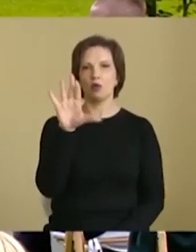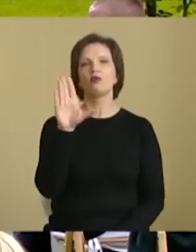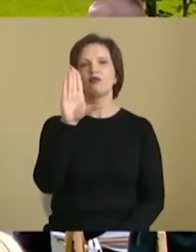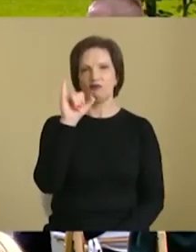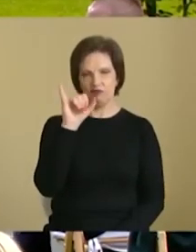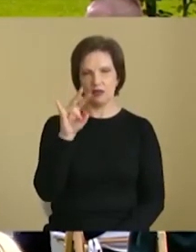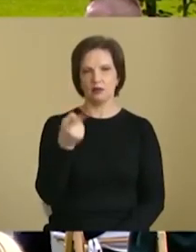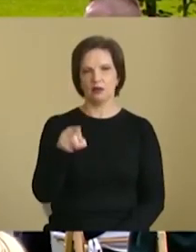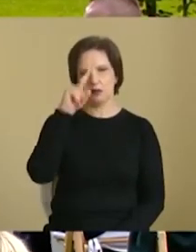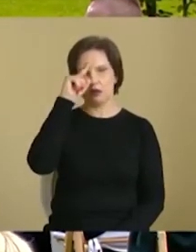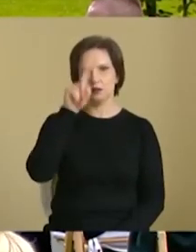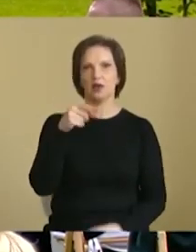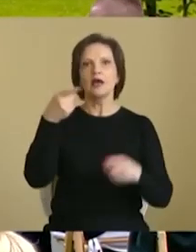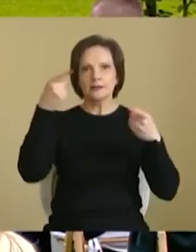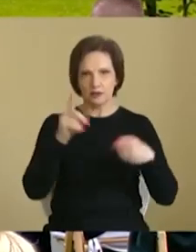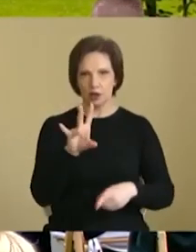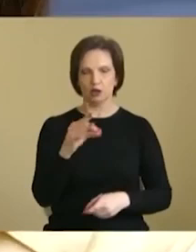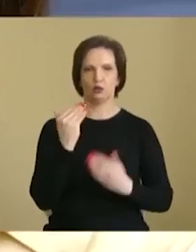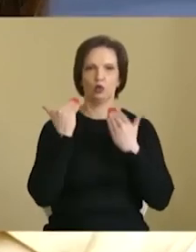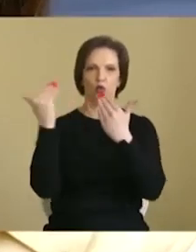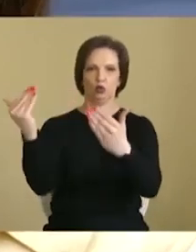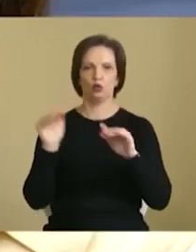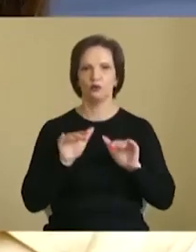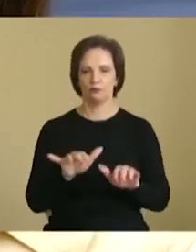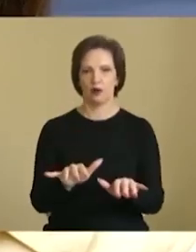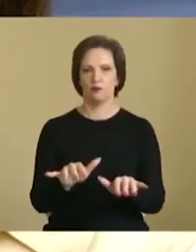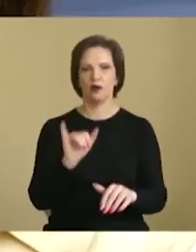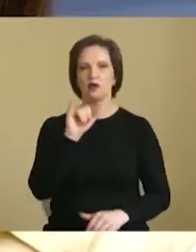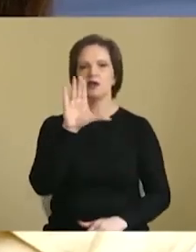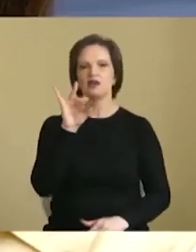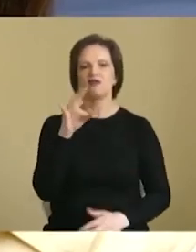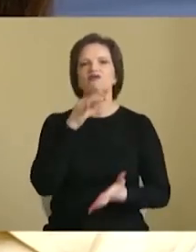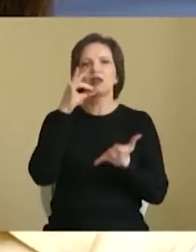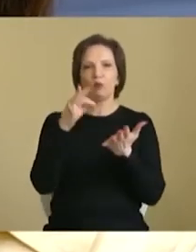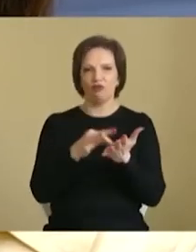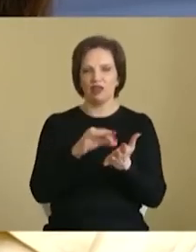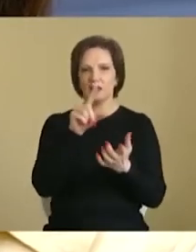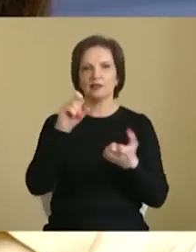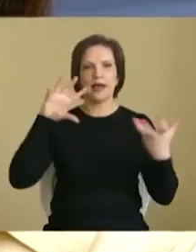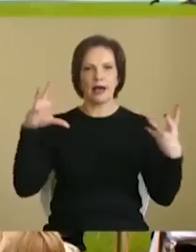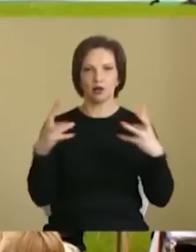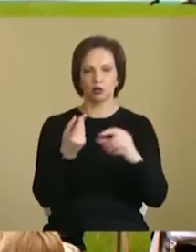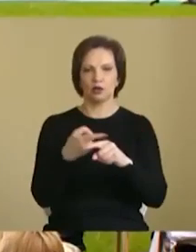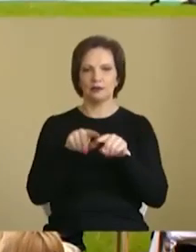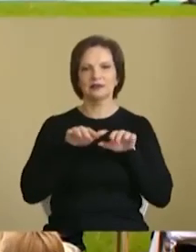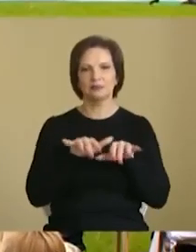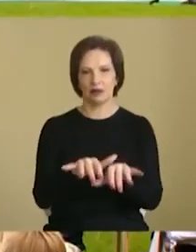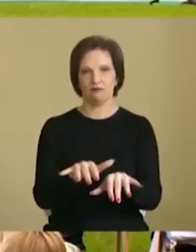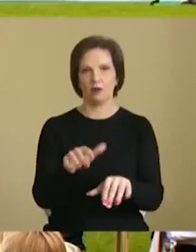знає. Це дійсно його справа. І він відповідальний за результат цієї справи.